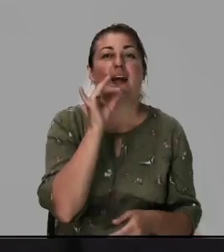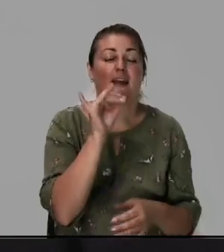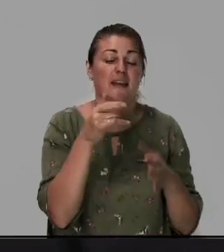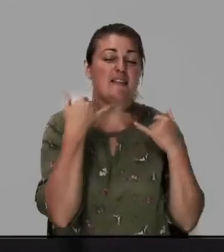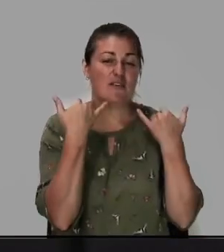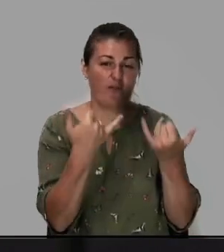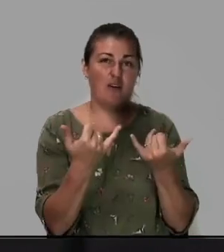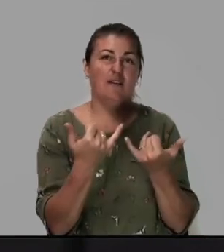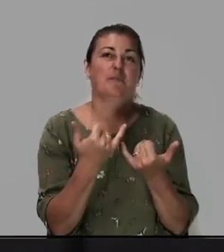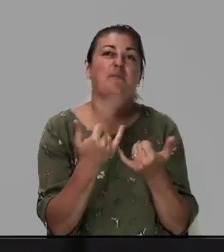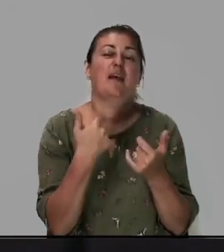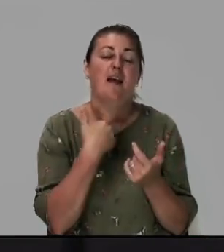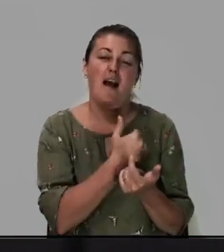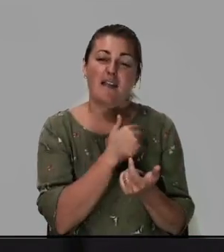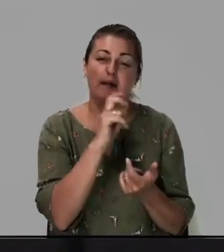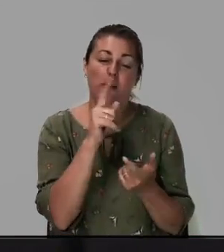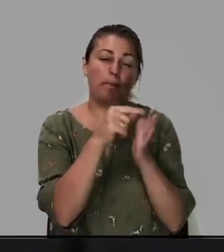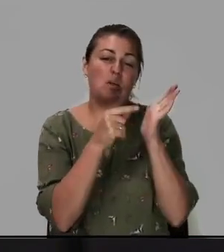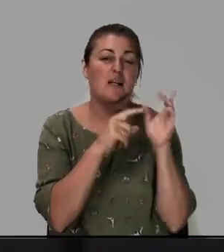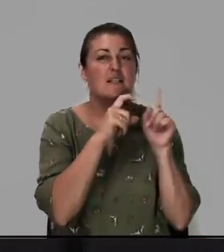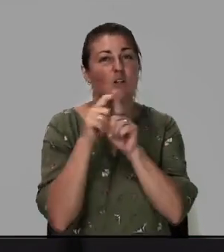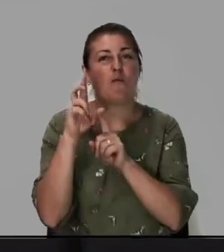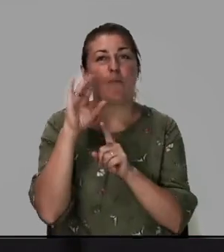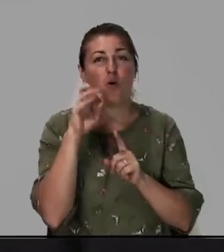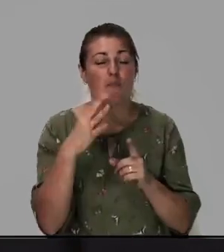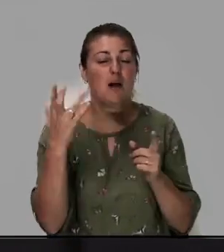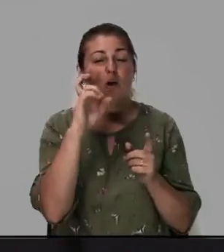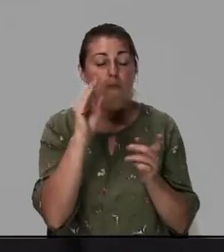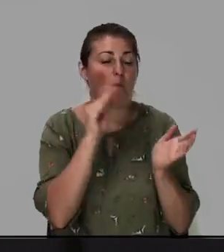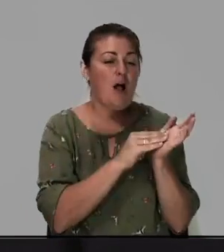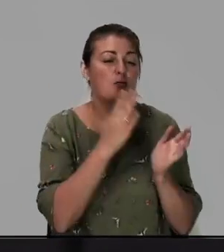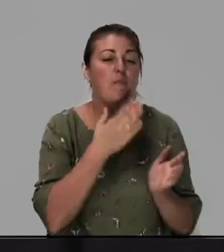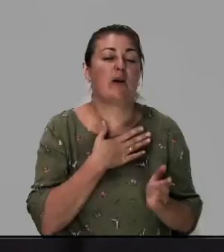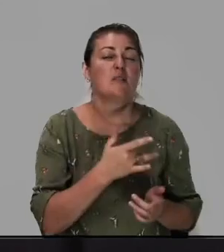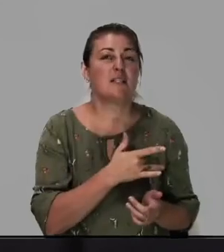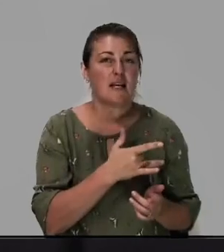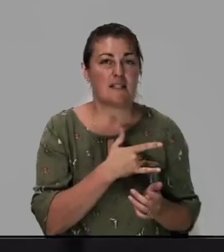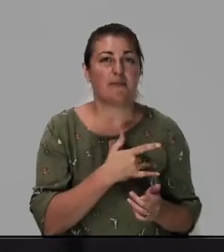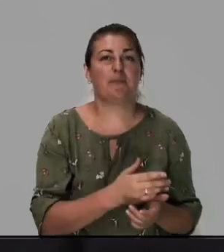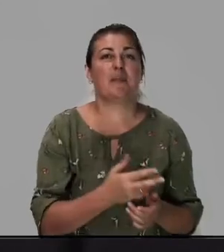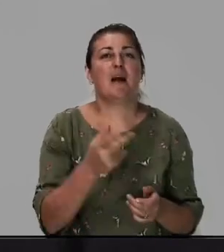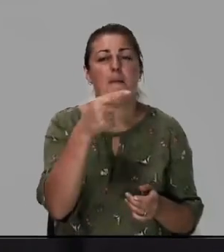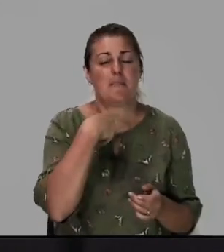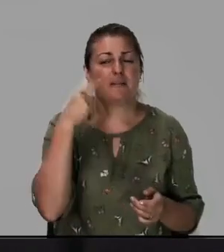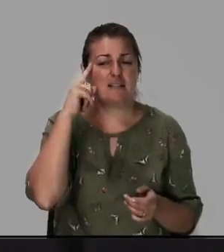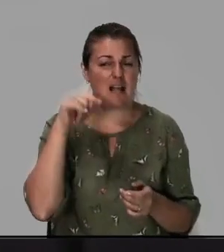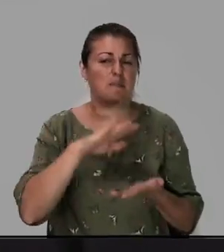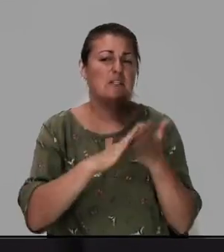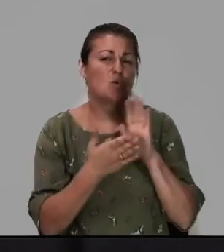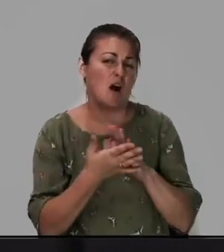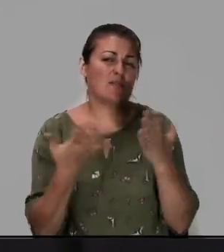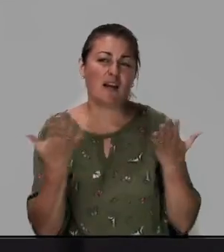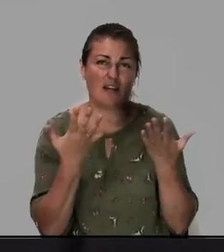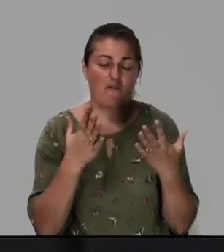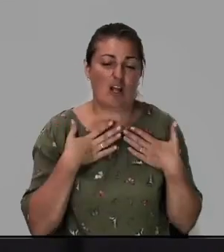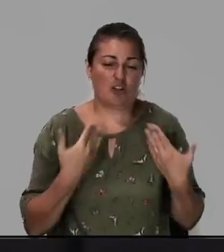Сегодня я хотел поделиться Словом Божьим, которое Бог положил в моем сердце. Мы знаем ситуации и обстоятельства